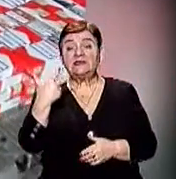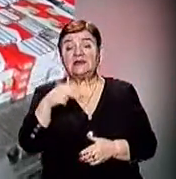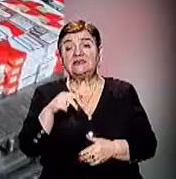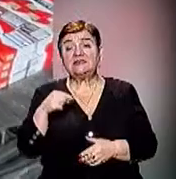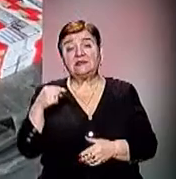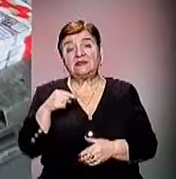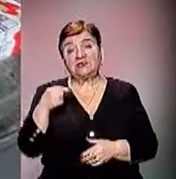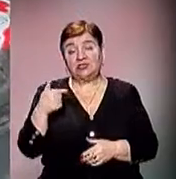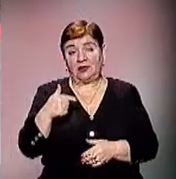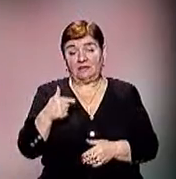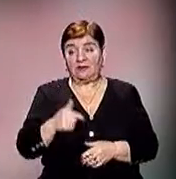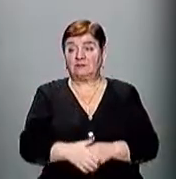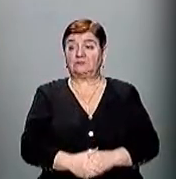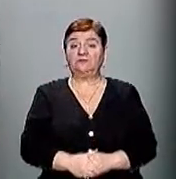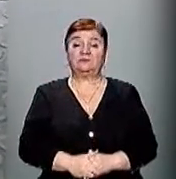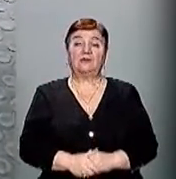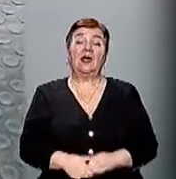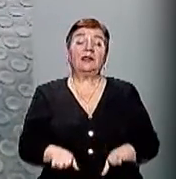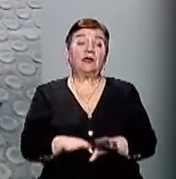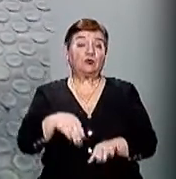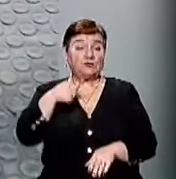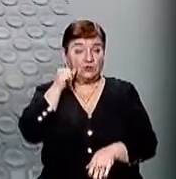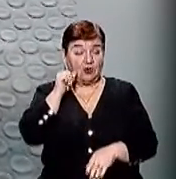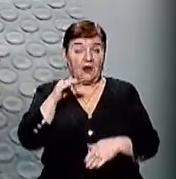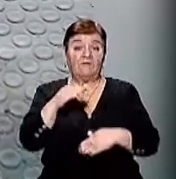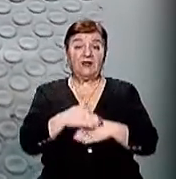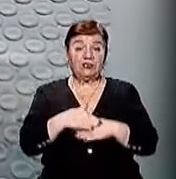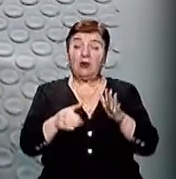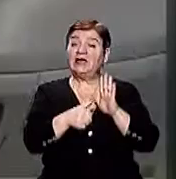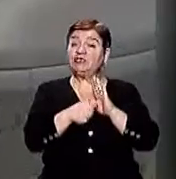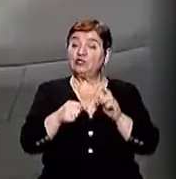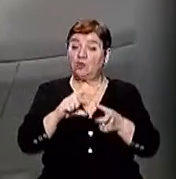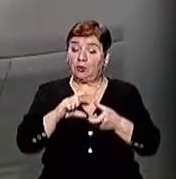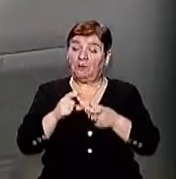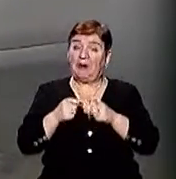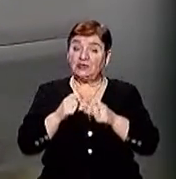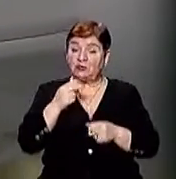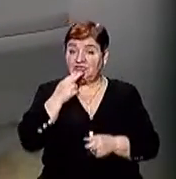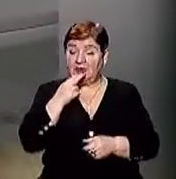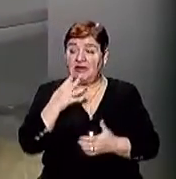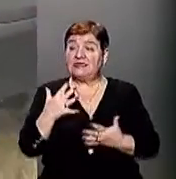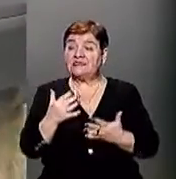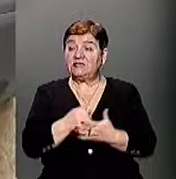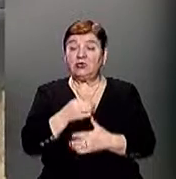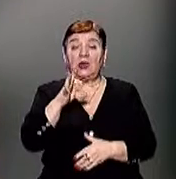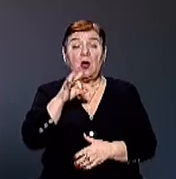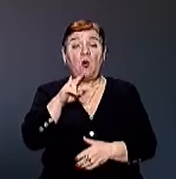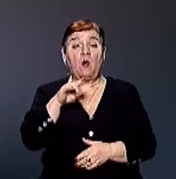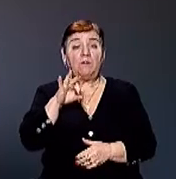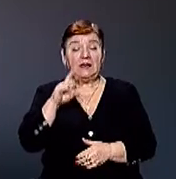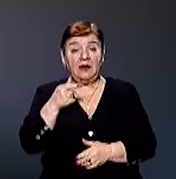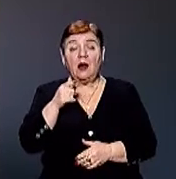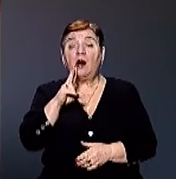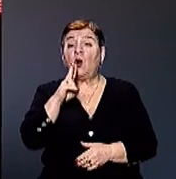тисяч гривень Також вчора ввечері 600 пачок цигарок знайшли в автомобілі у пункті пропуску